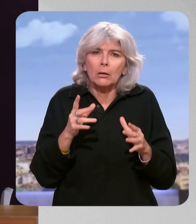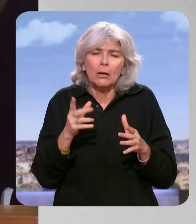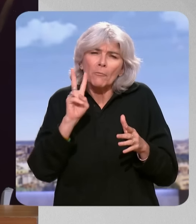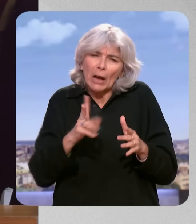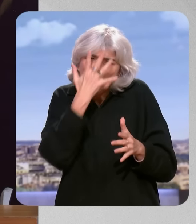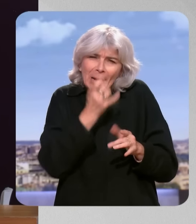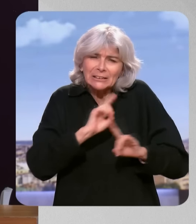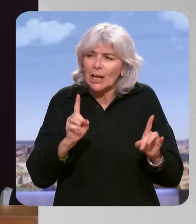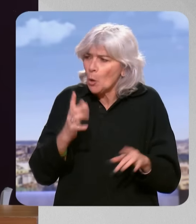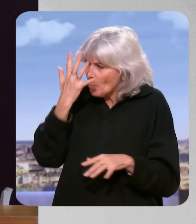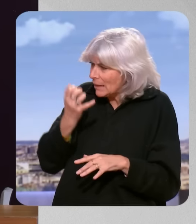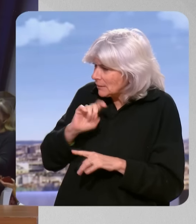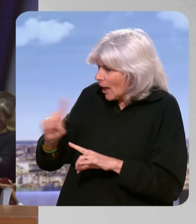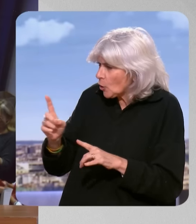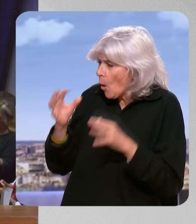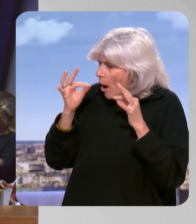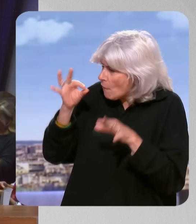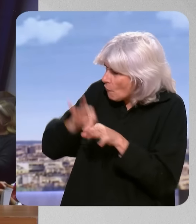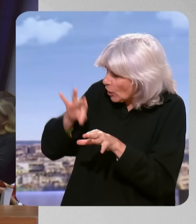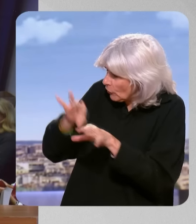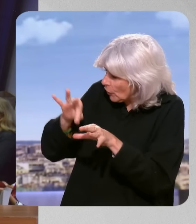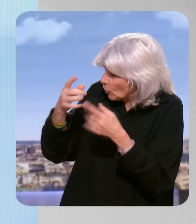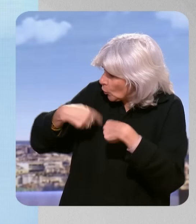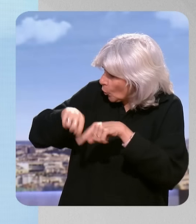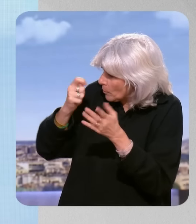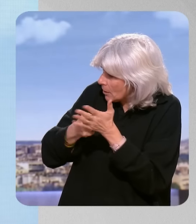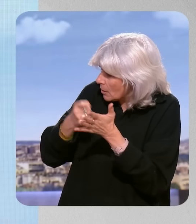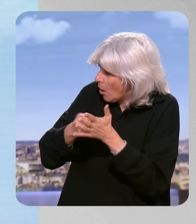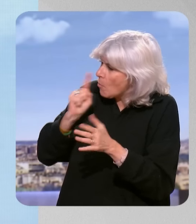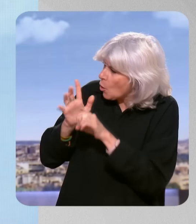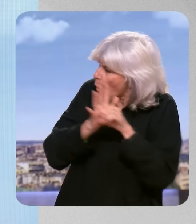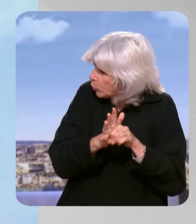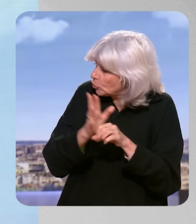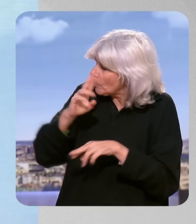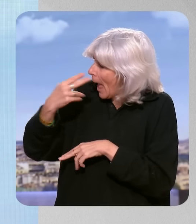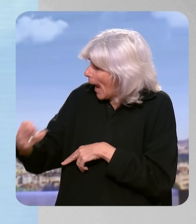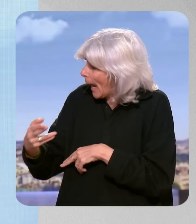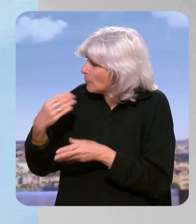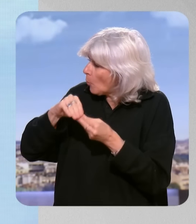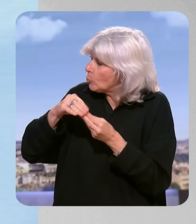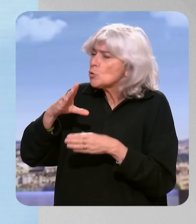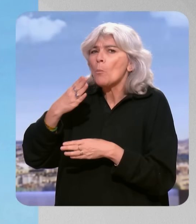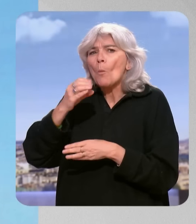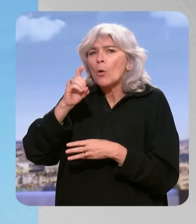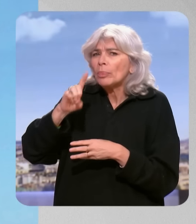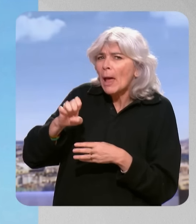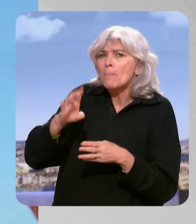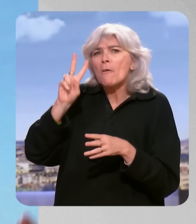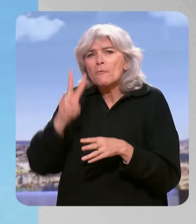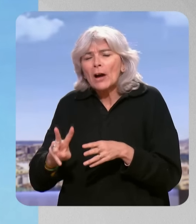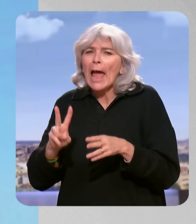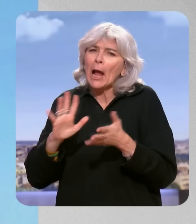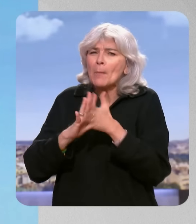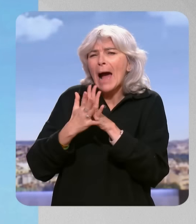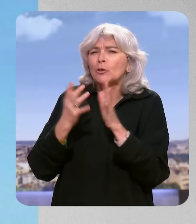pas sérieux. Donc c'est pas sérieux, selon vous, tout ce qui a été voté dans cette commission, notamment par la gauche, mais aussi par le Rassemblement National et par le Modem. Est-ce qu'il y des alliances un peu contre